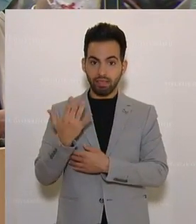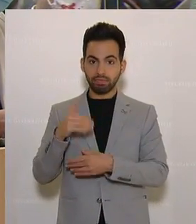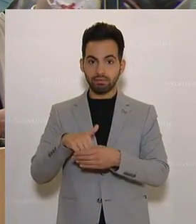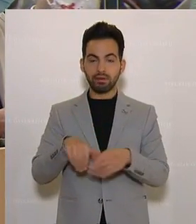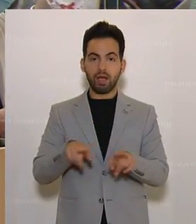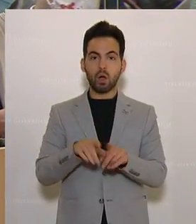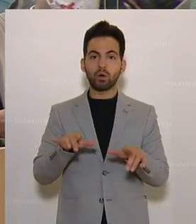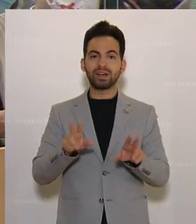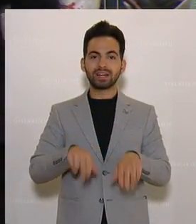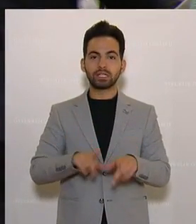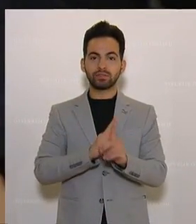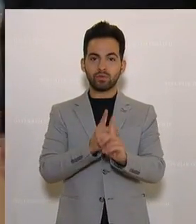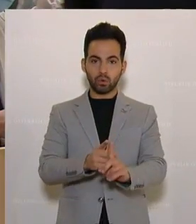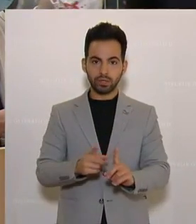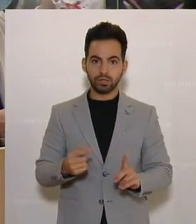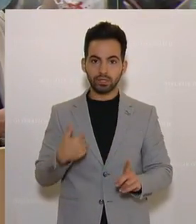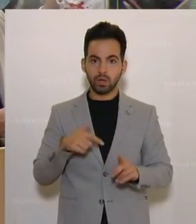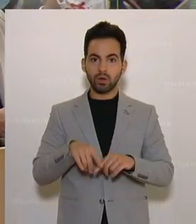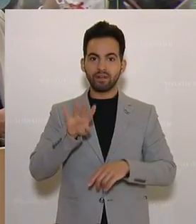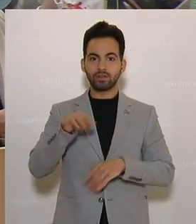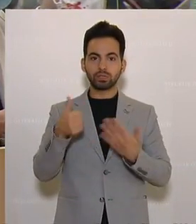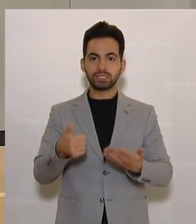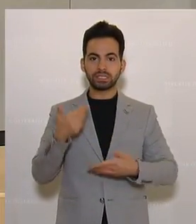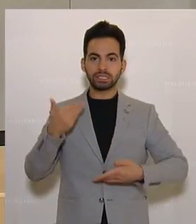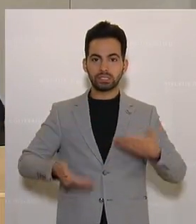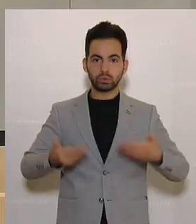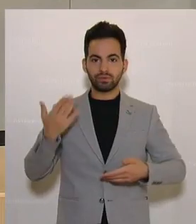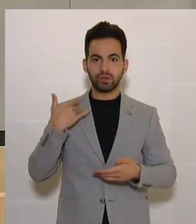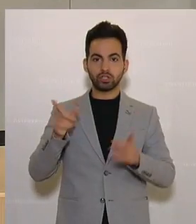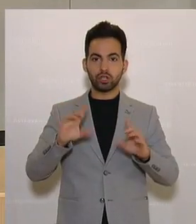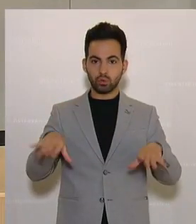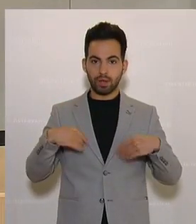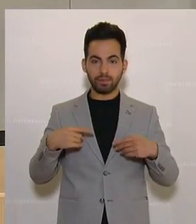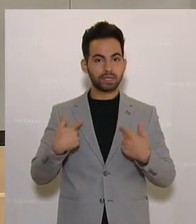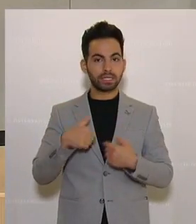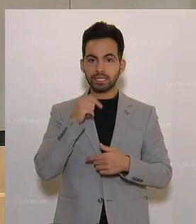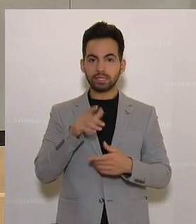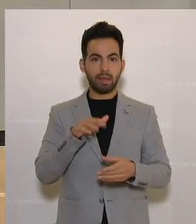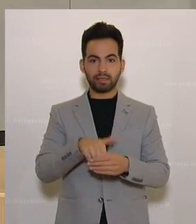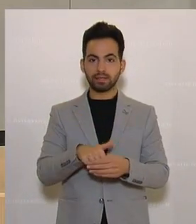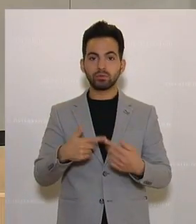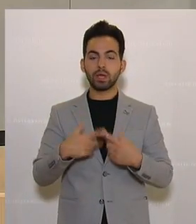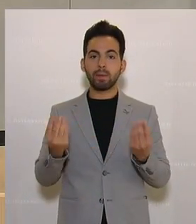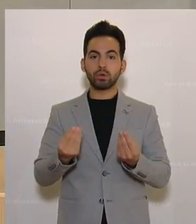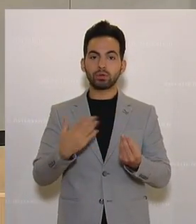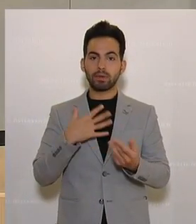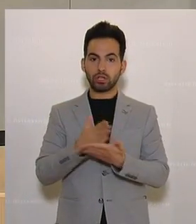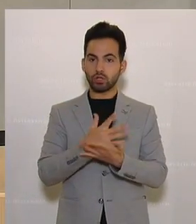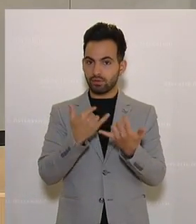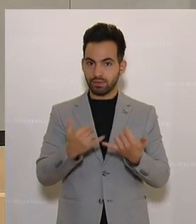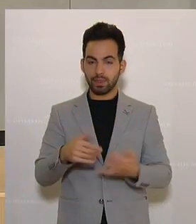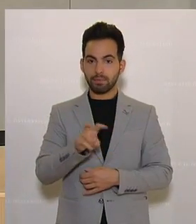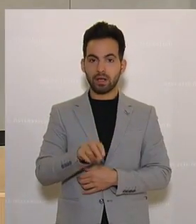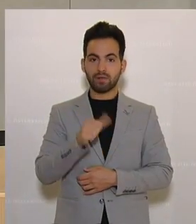hinsichtlich der Rechtsfolgen, zu denen ich ebenfalls in der 64. Sitzung Stellung genommen habe, trete ich nicht bei und begründe meine Entscheidung wie folgt.